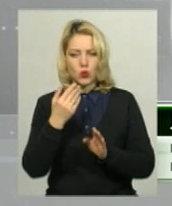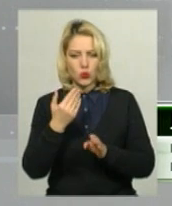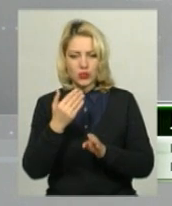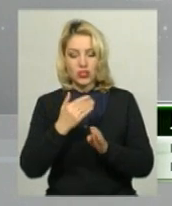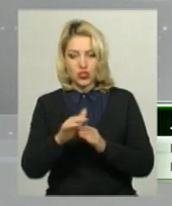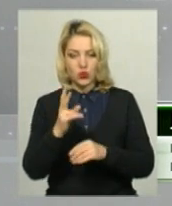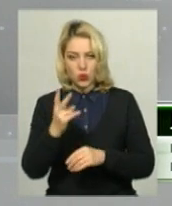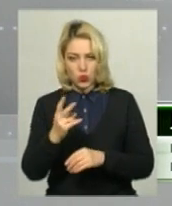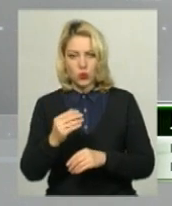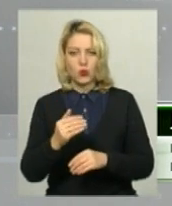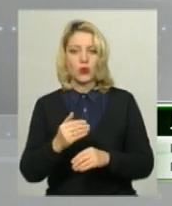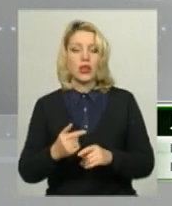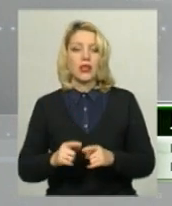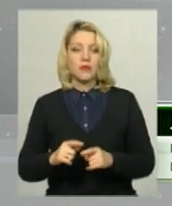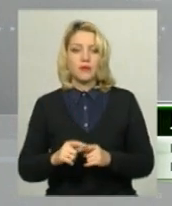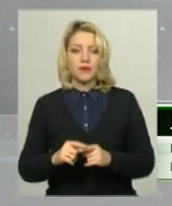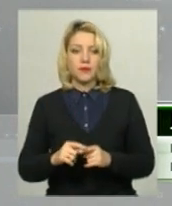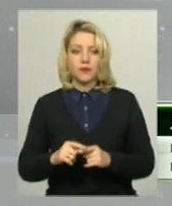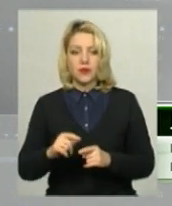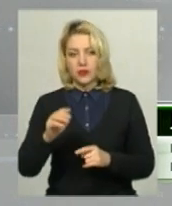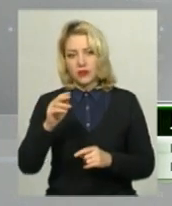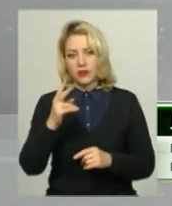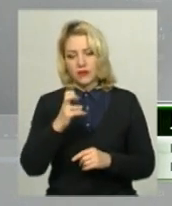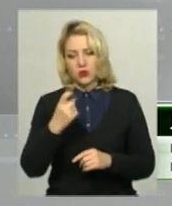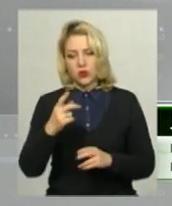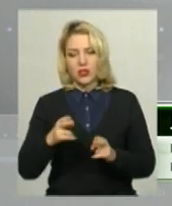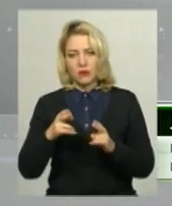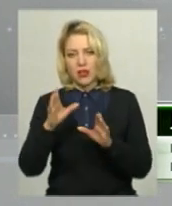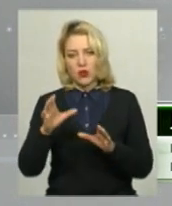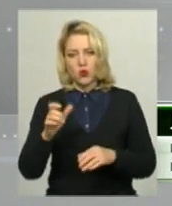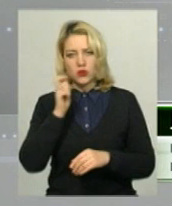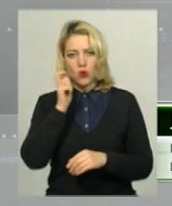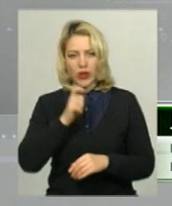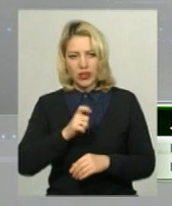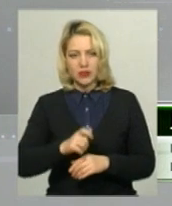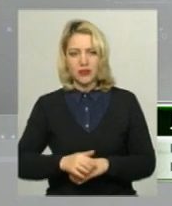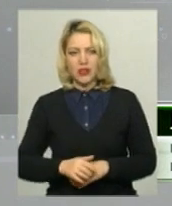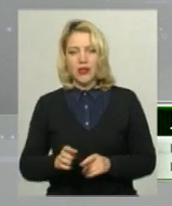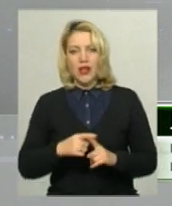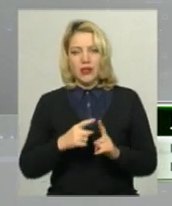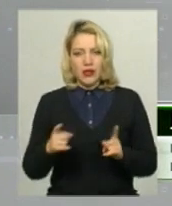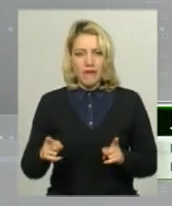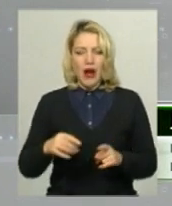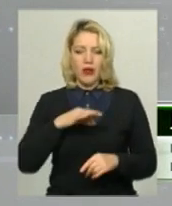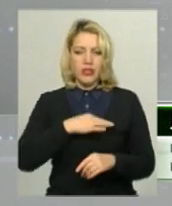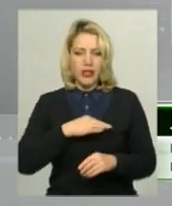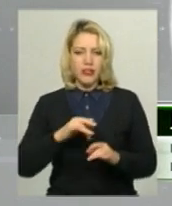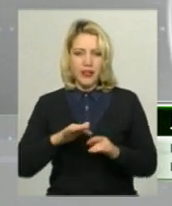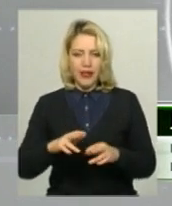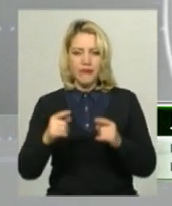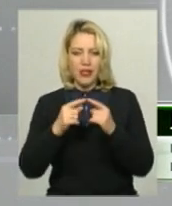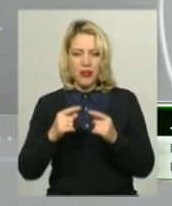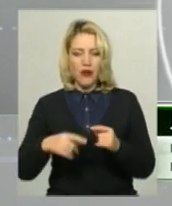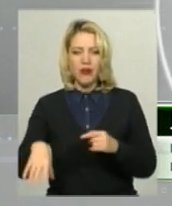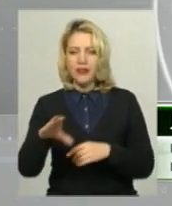15 та частиною 1 статті 201 Кримінального кодексу України тривають слідчі дії, становлюються